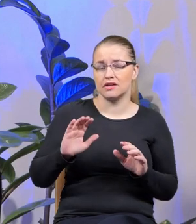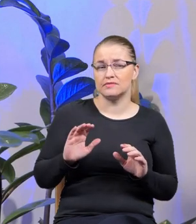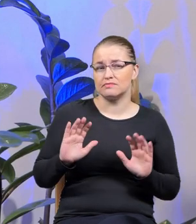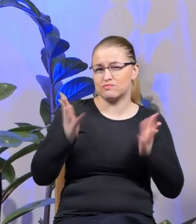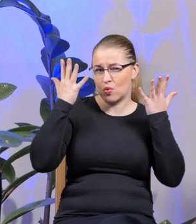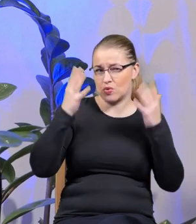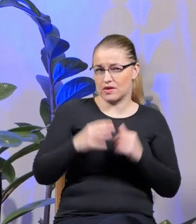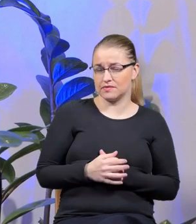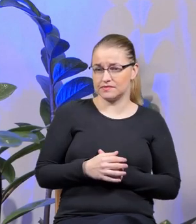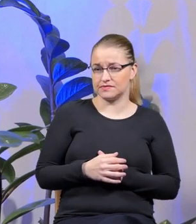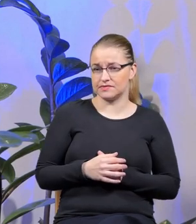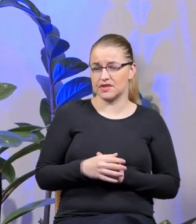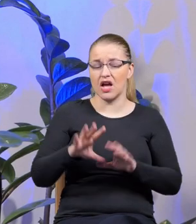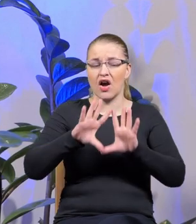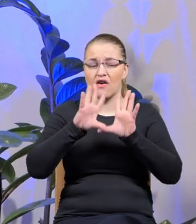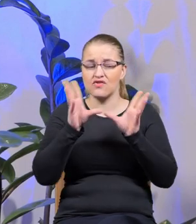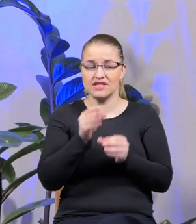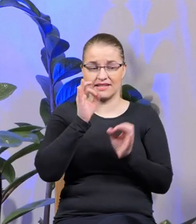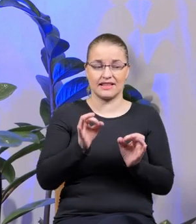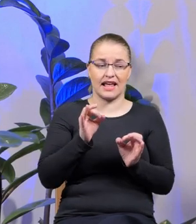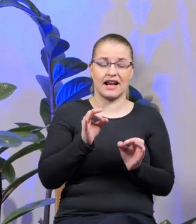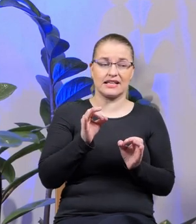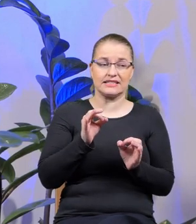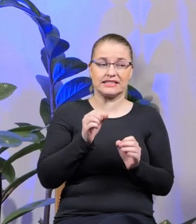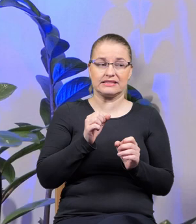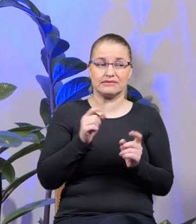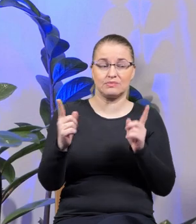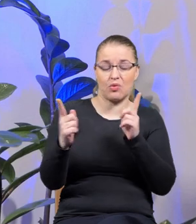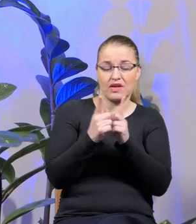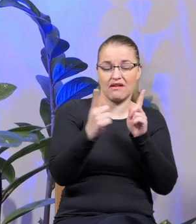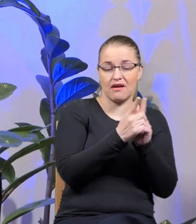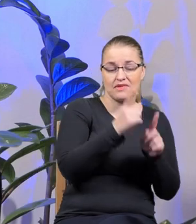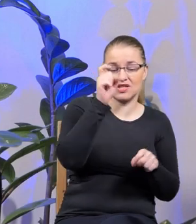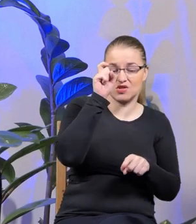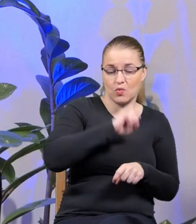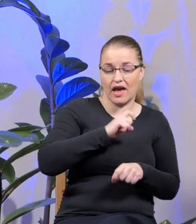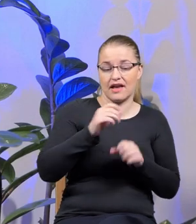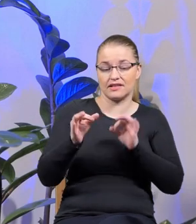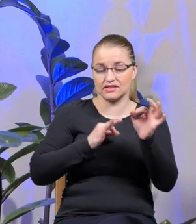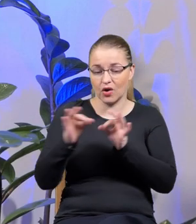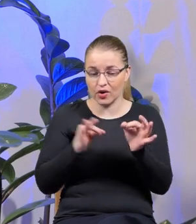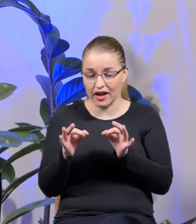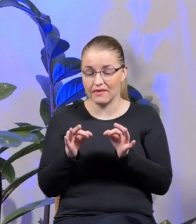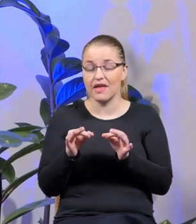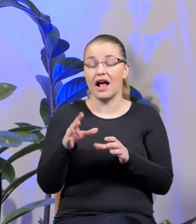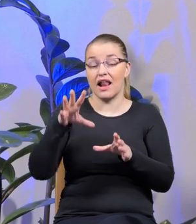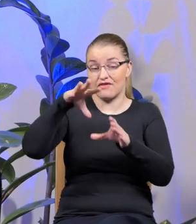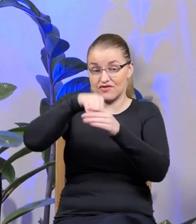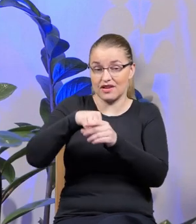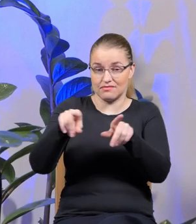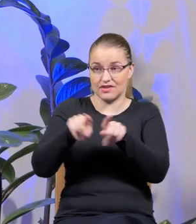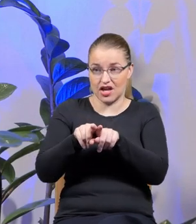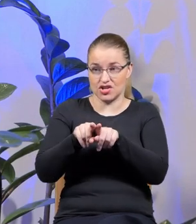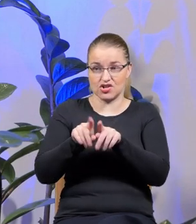wszyscy konfrontujemy się z tymi złymi historiami, które jakoś odżywają. Ale w tym też leży bunt. A ja chciałam